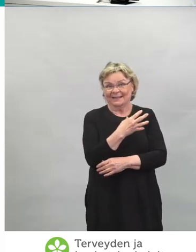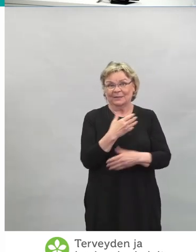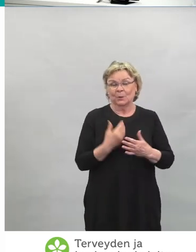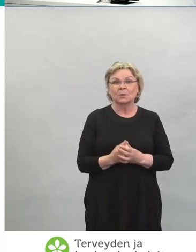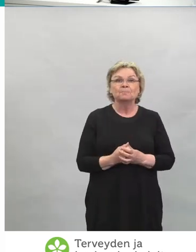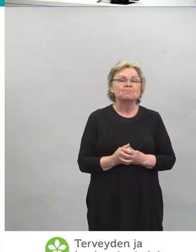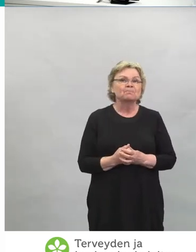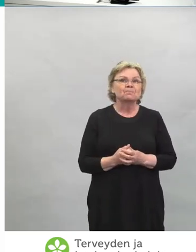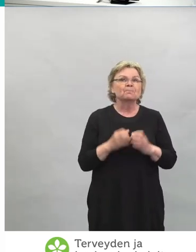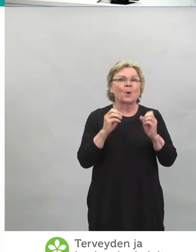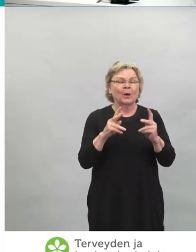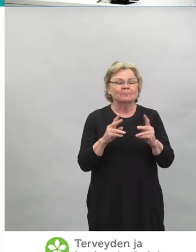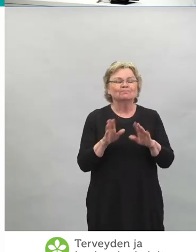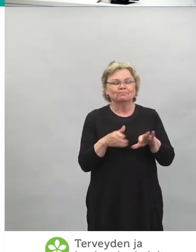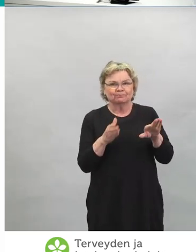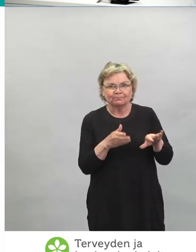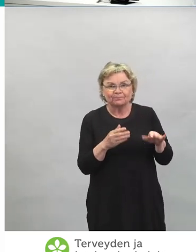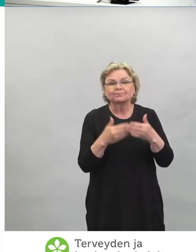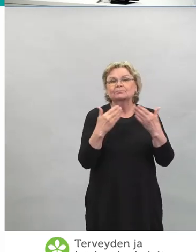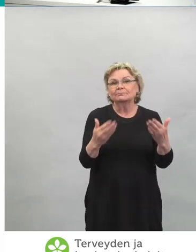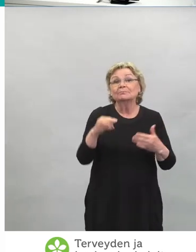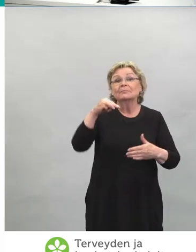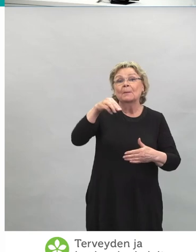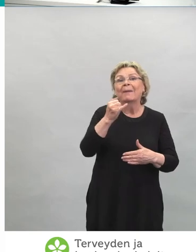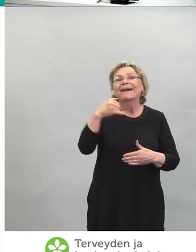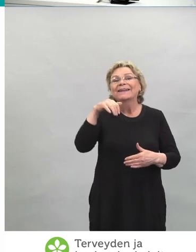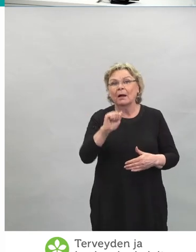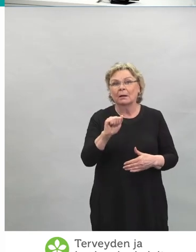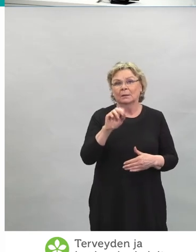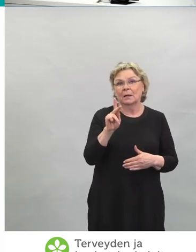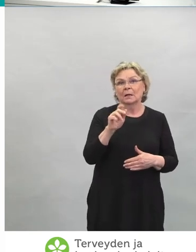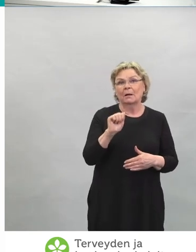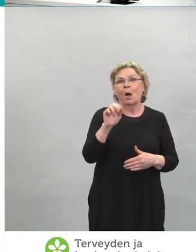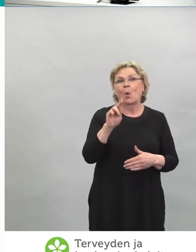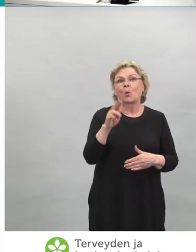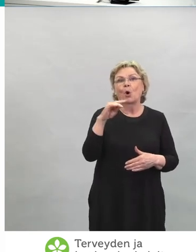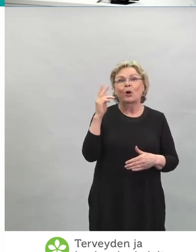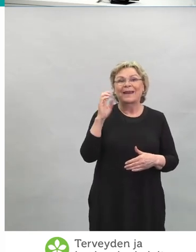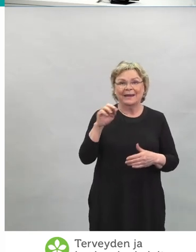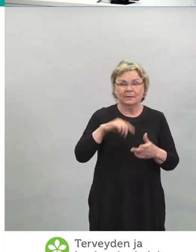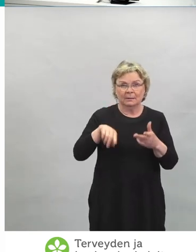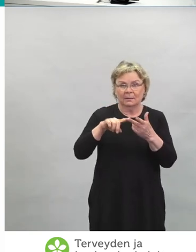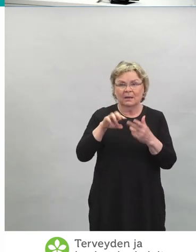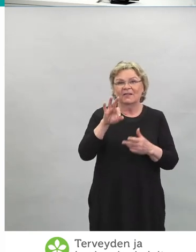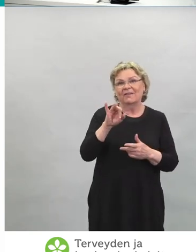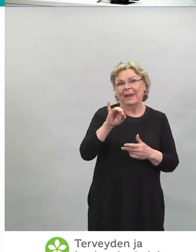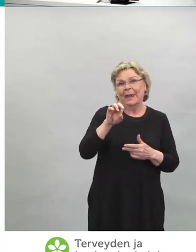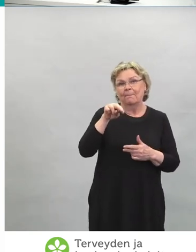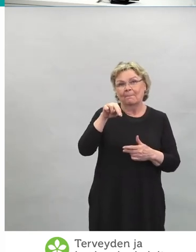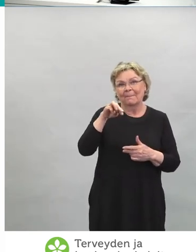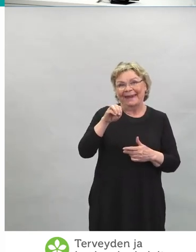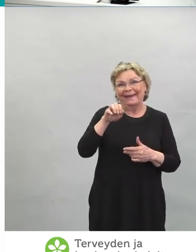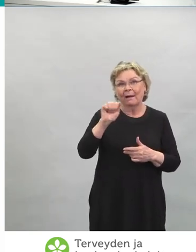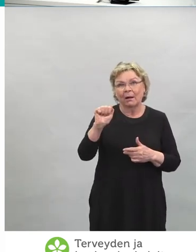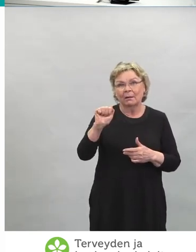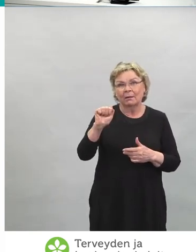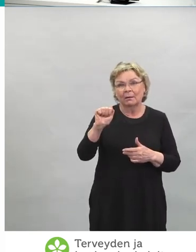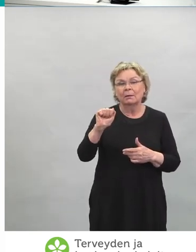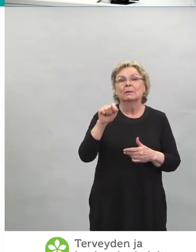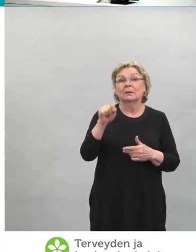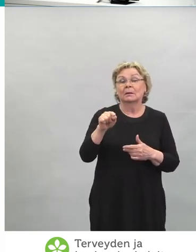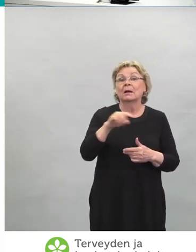menen, menen. No niin, eli mä oon Maija Kaukonen Fimiasta, ja kerron teille covid-rokotehaitoista, mitä tällä hetkellä niistä